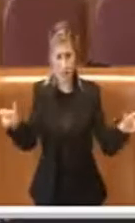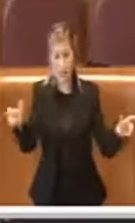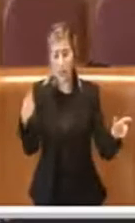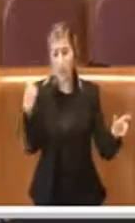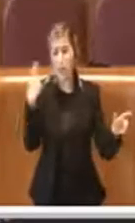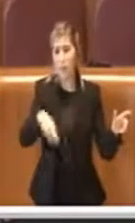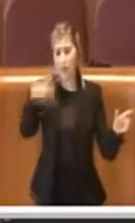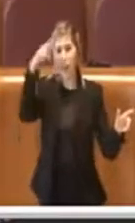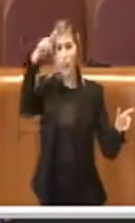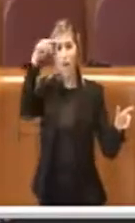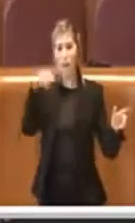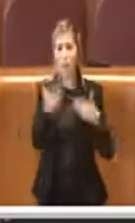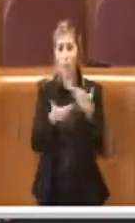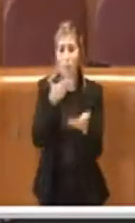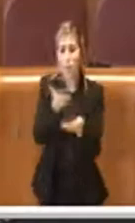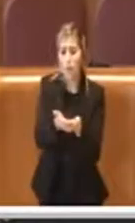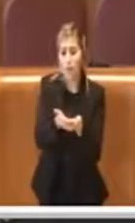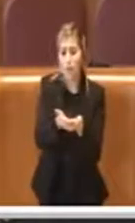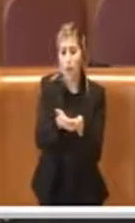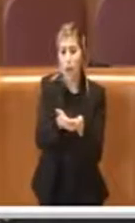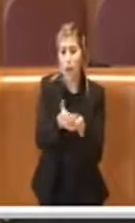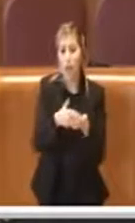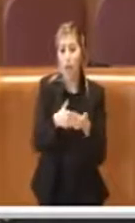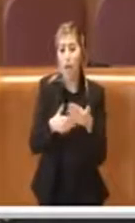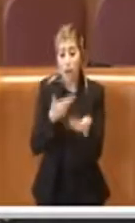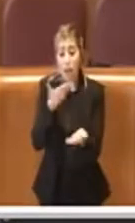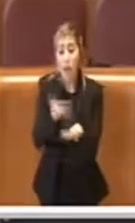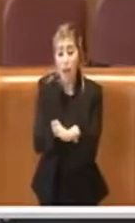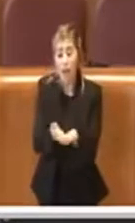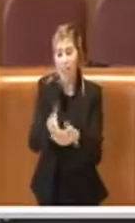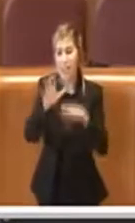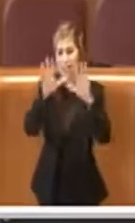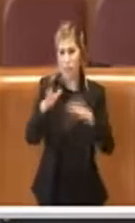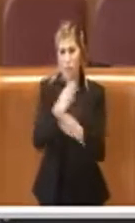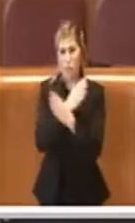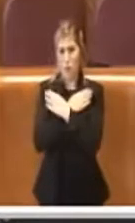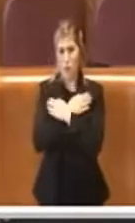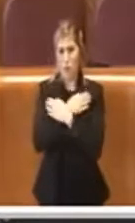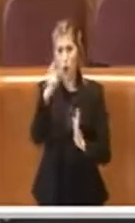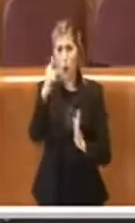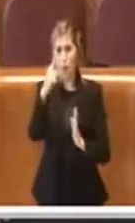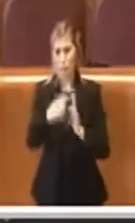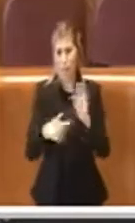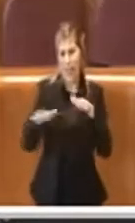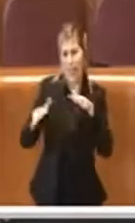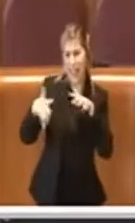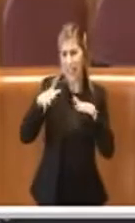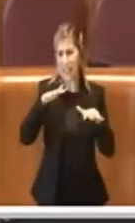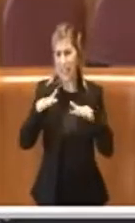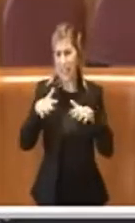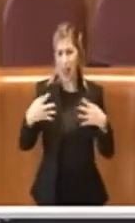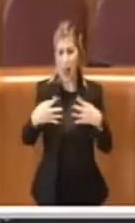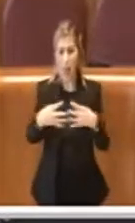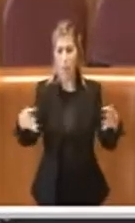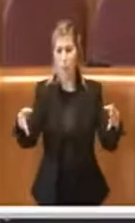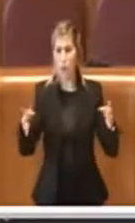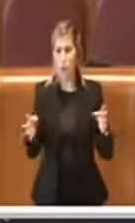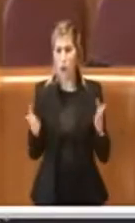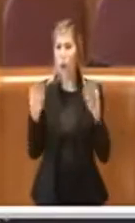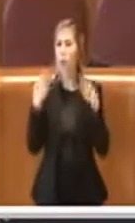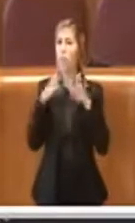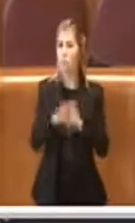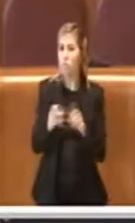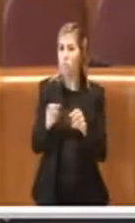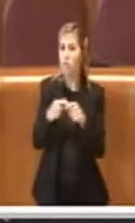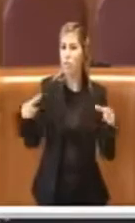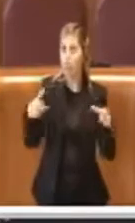Ricordo che questa proposta è stata presentata il 10 maggio, a poco più di un mese dal lockdown, inizio pandemia